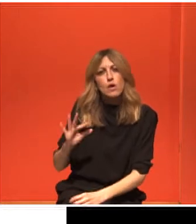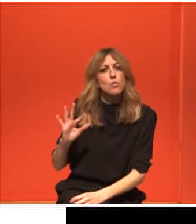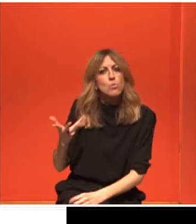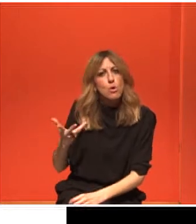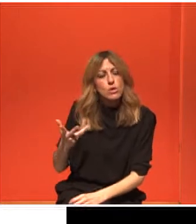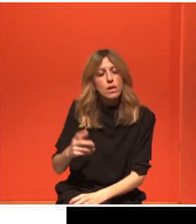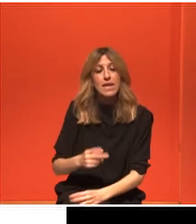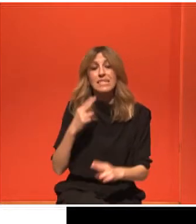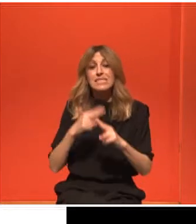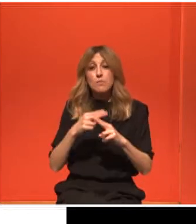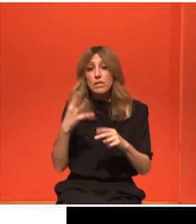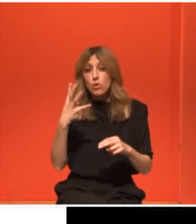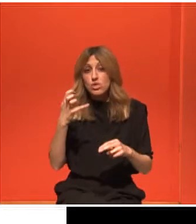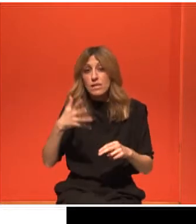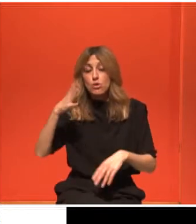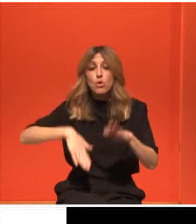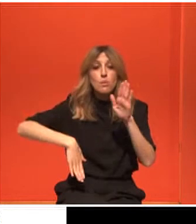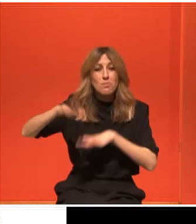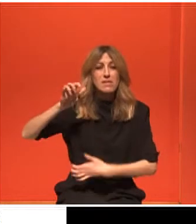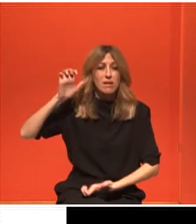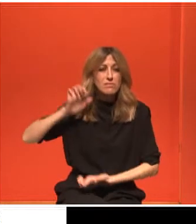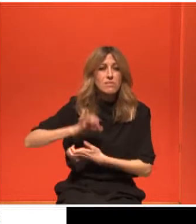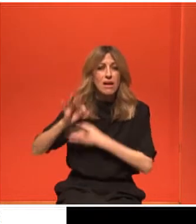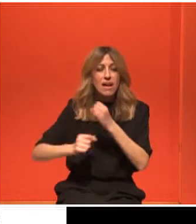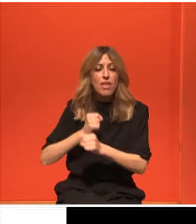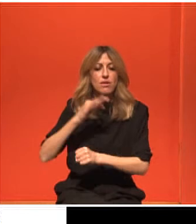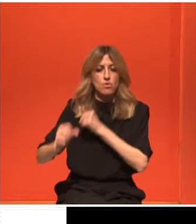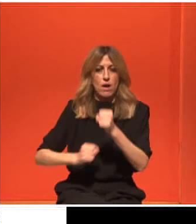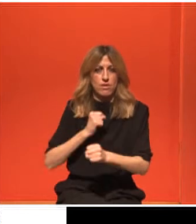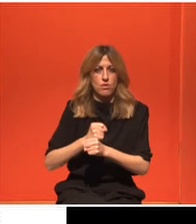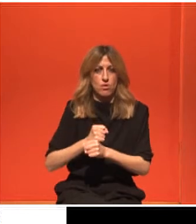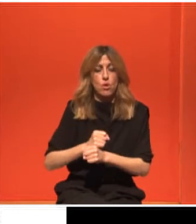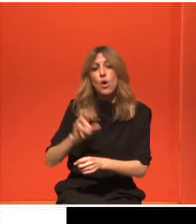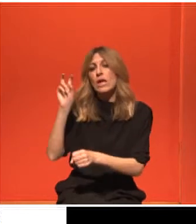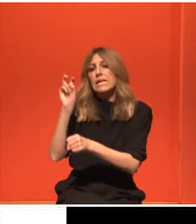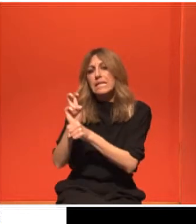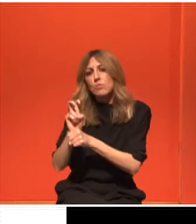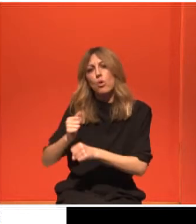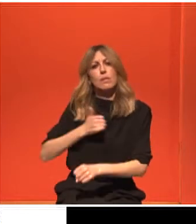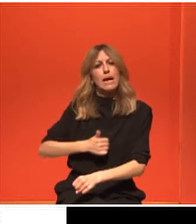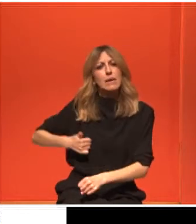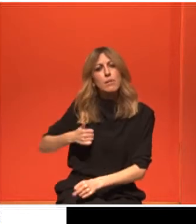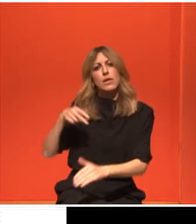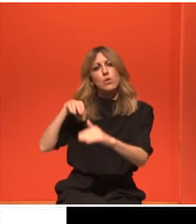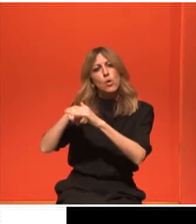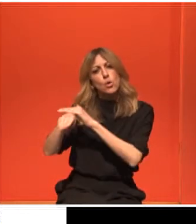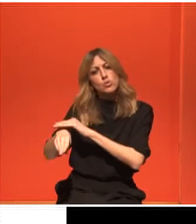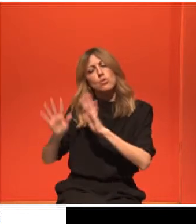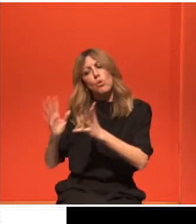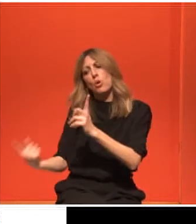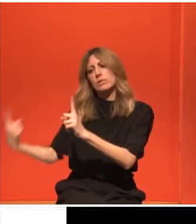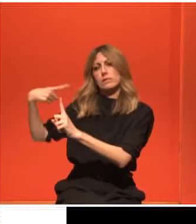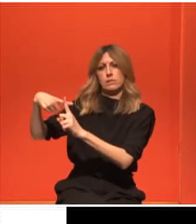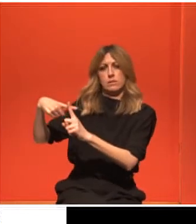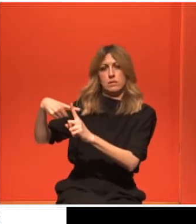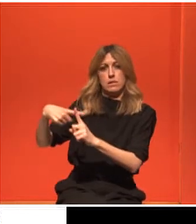40. Όλες οι άλλες εξετάσεις που είπαμε, υπέριχο, μαγνητικοί κλπ, είναι συμπληρωματικές. Τι κάνει ο έλεγχος